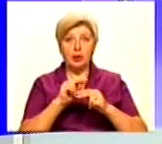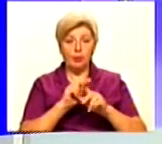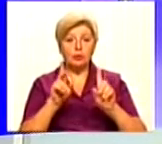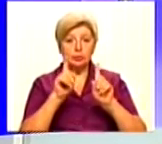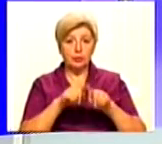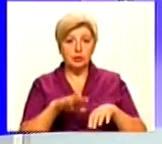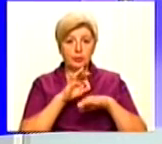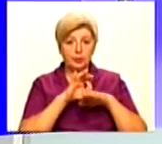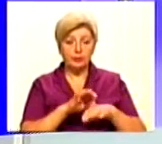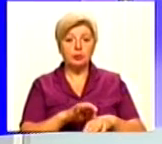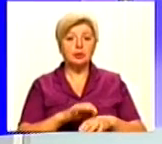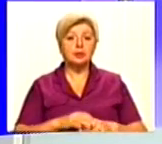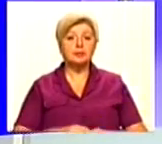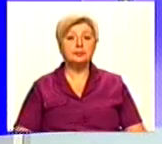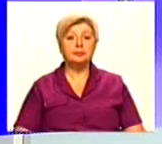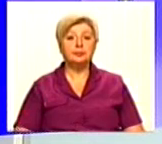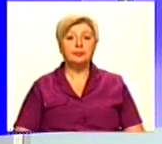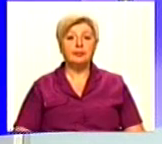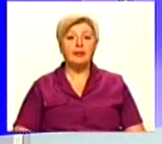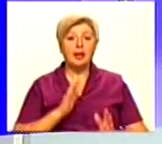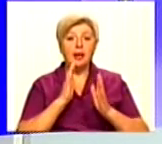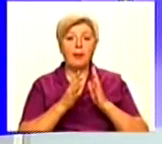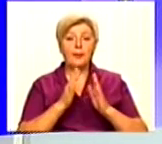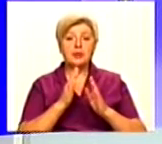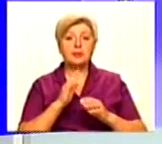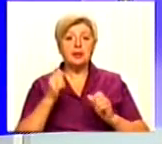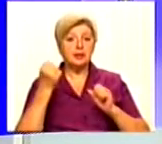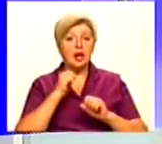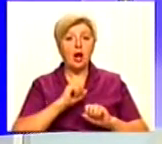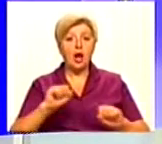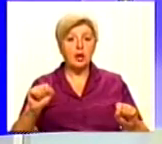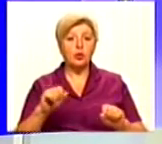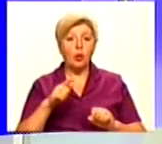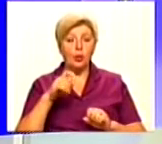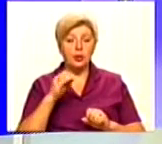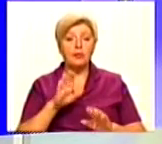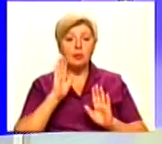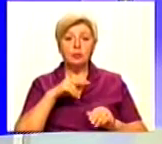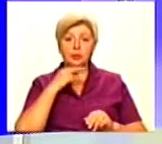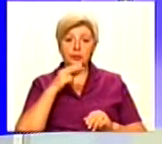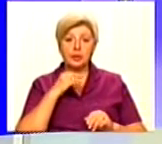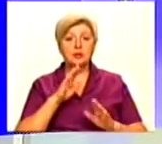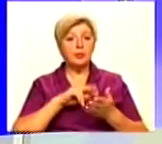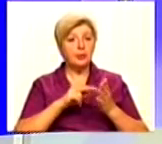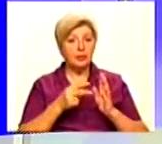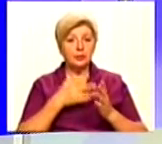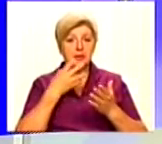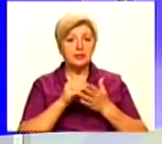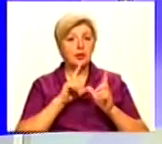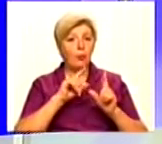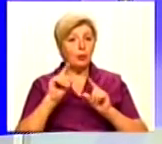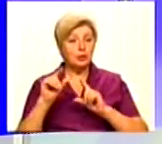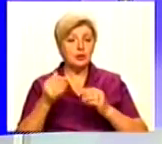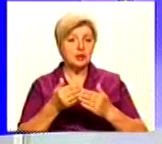17, яка живить тролейбусну лінію на проспекті Героїв. Будьте уважні і плануйте свої подорожі заздалегідь.